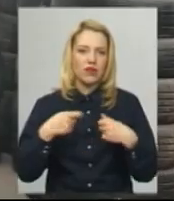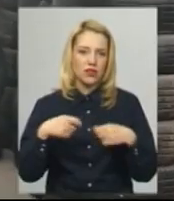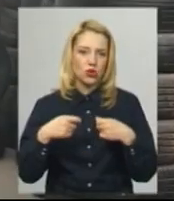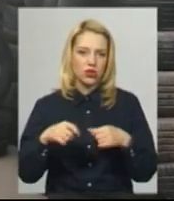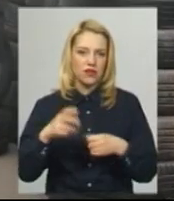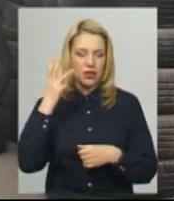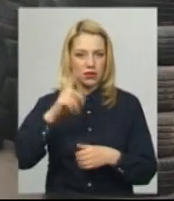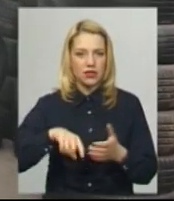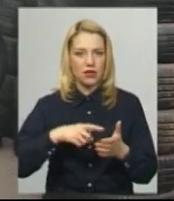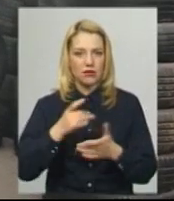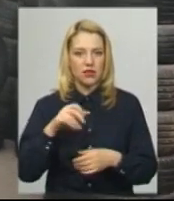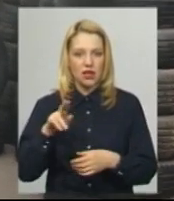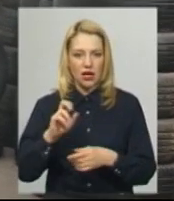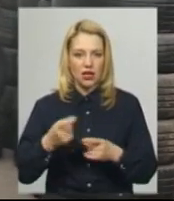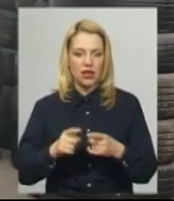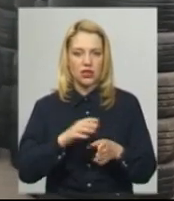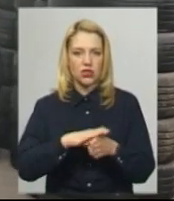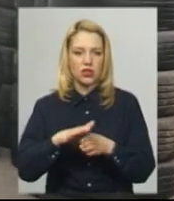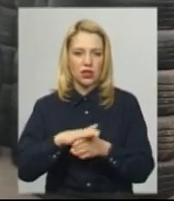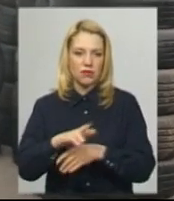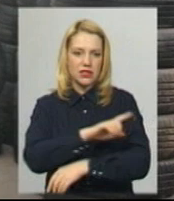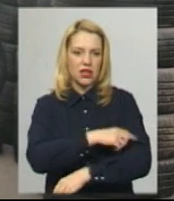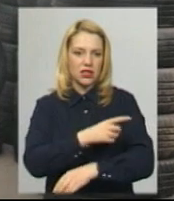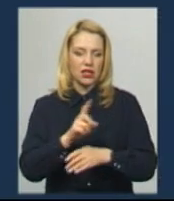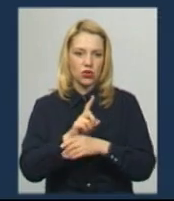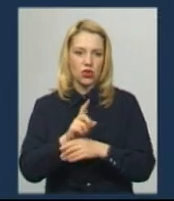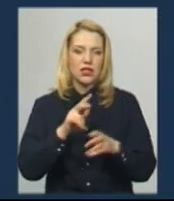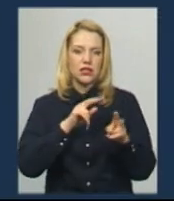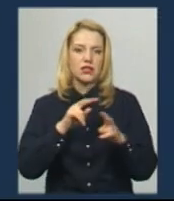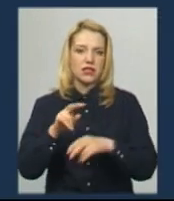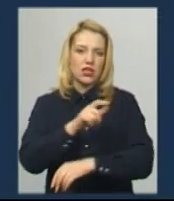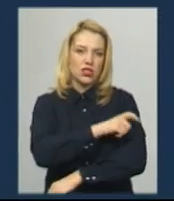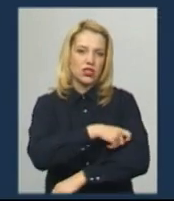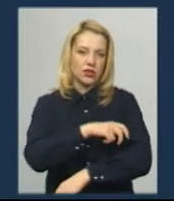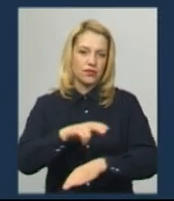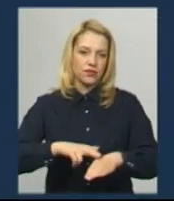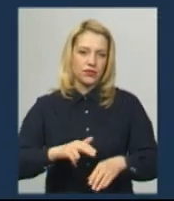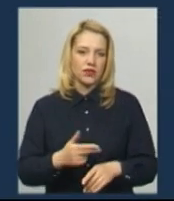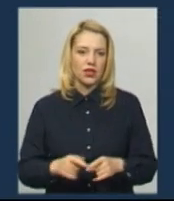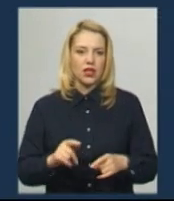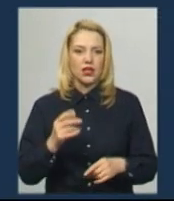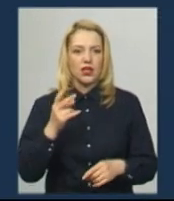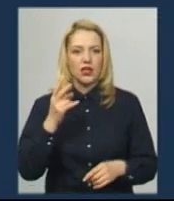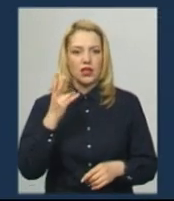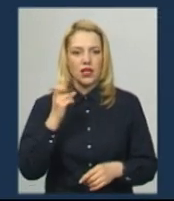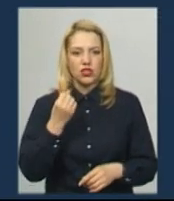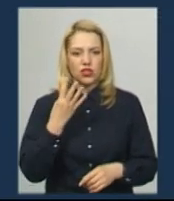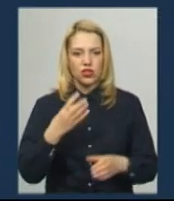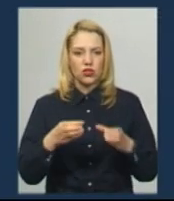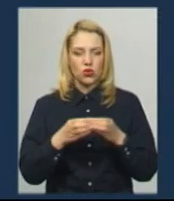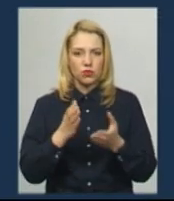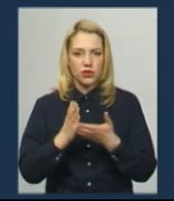розповіли, за дотриманням санітарних вимог стежать групи муніципальних дружинників. Створено 14 груп, які